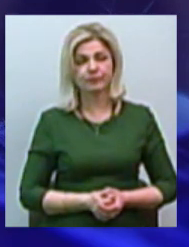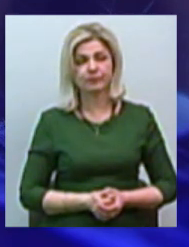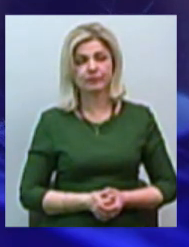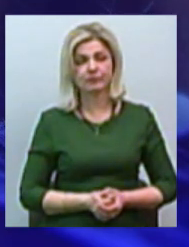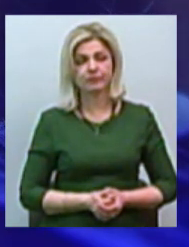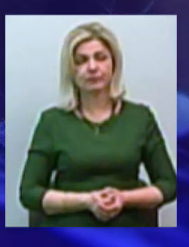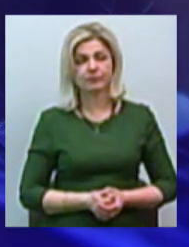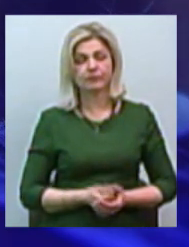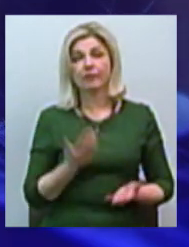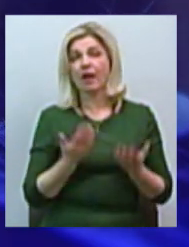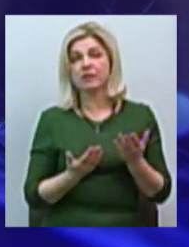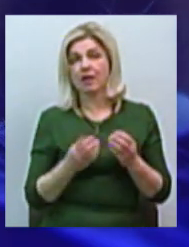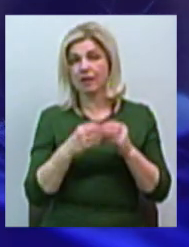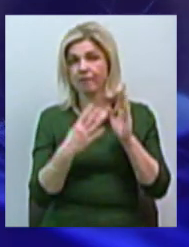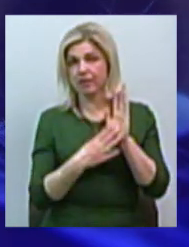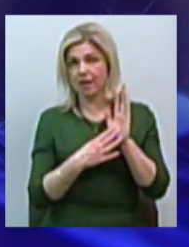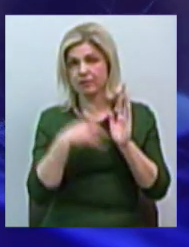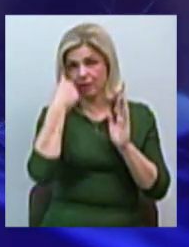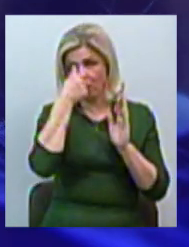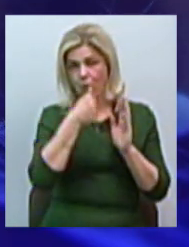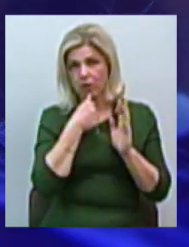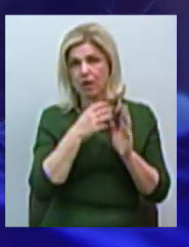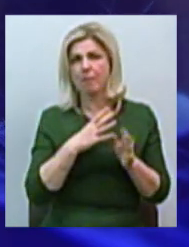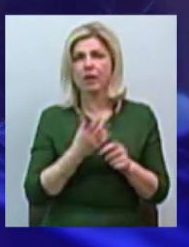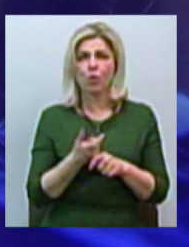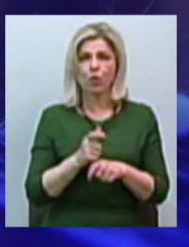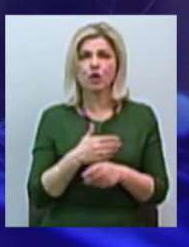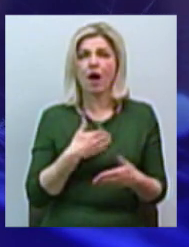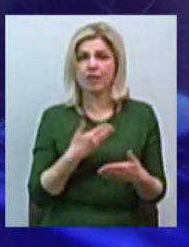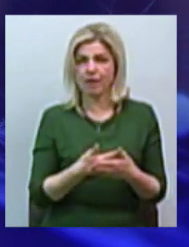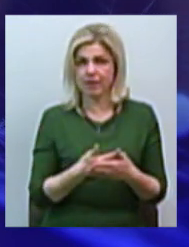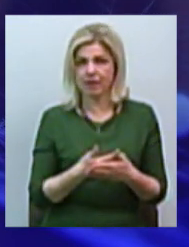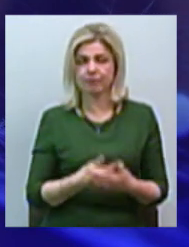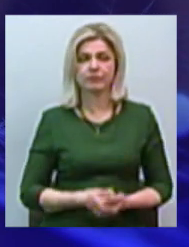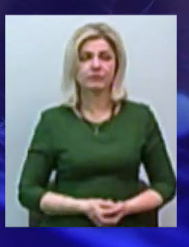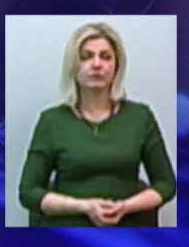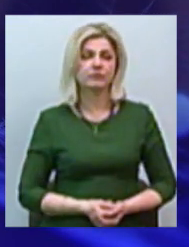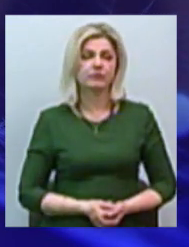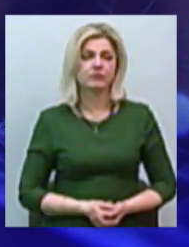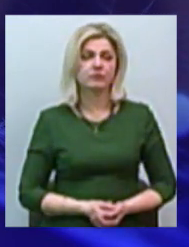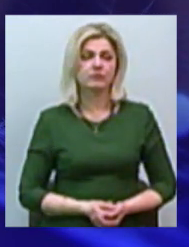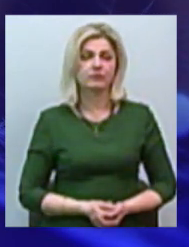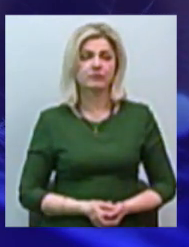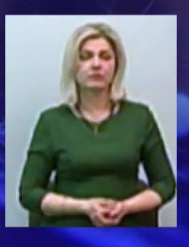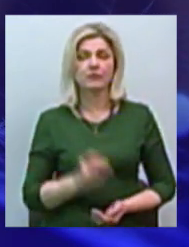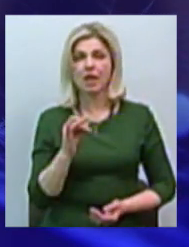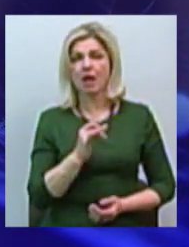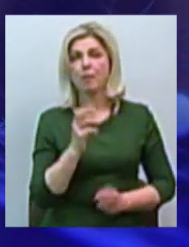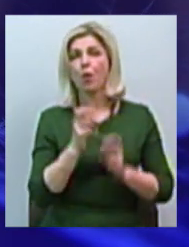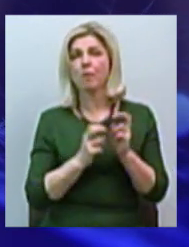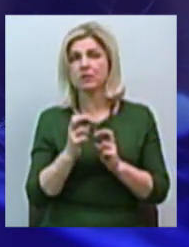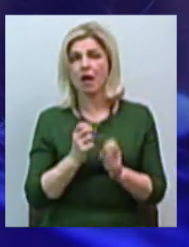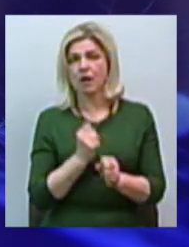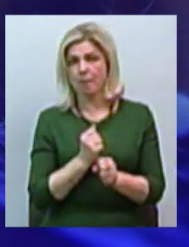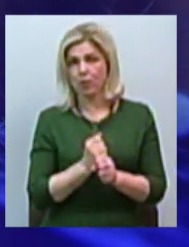Якщо 19-й год був дуже активний, і промисленні працювала так,